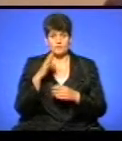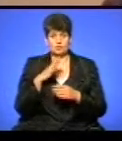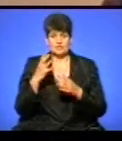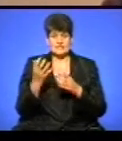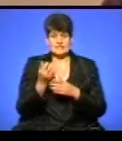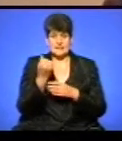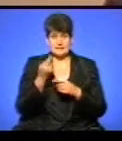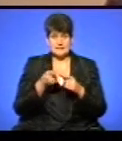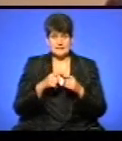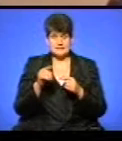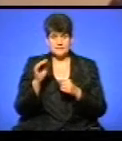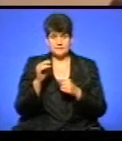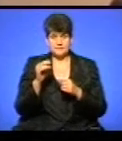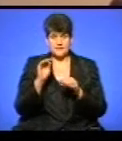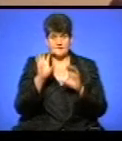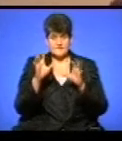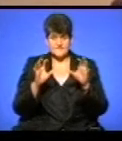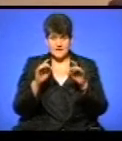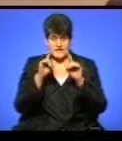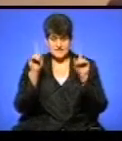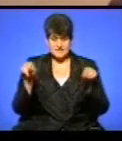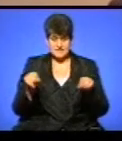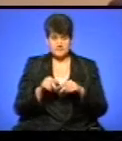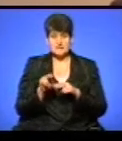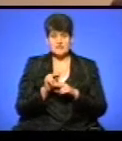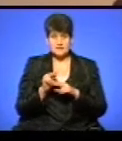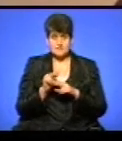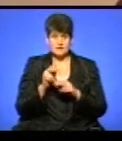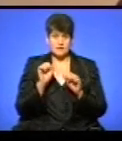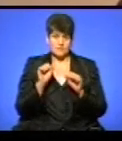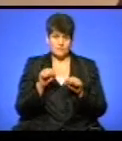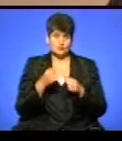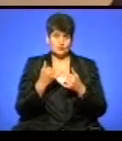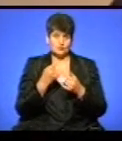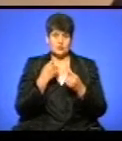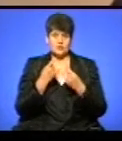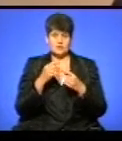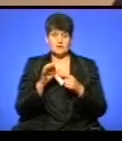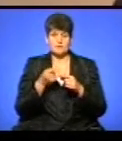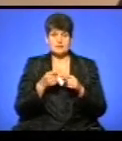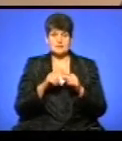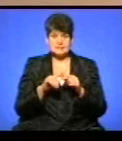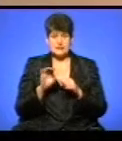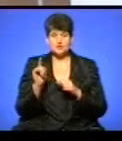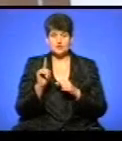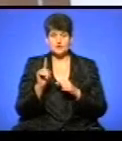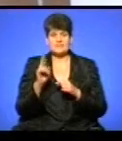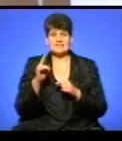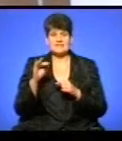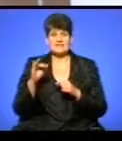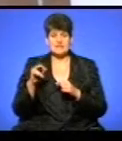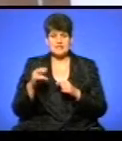ці фрески і реставровані, ми маємо сьогодні можливість говорити про це, що цивілізація все-таки сильніша.